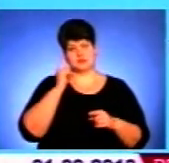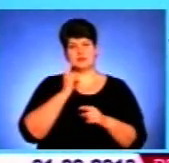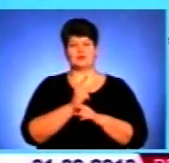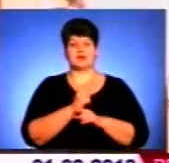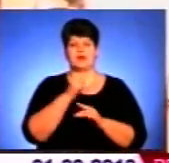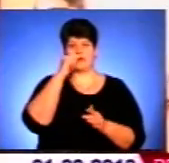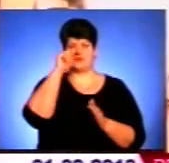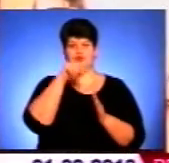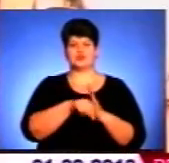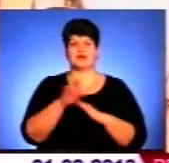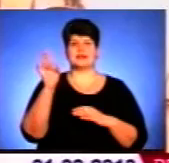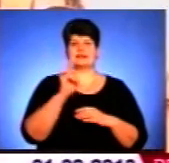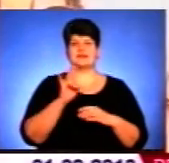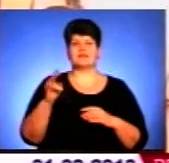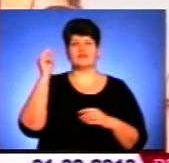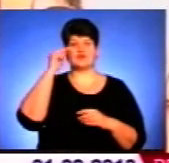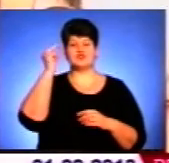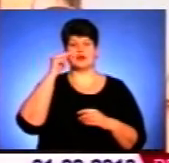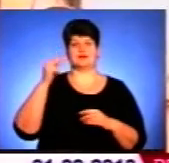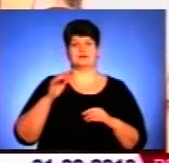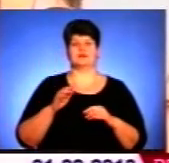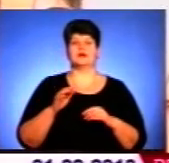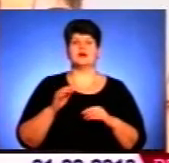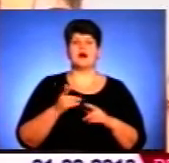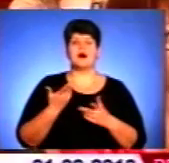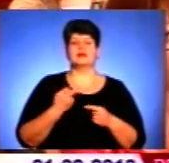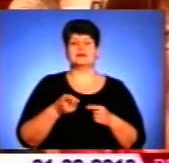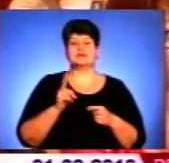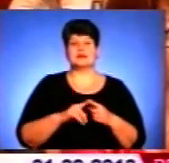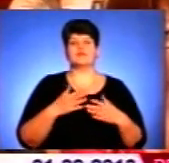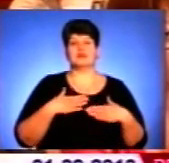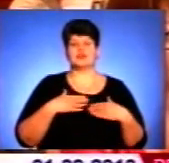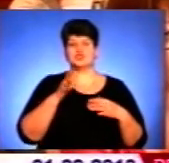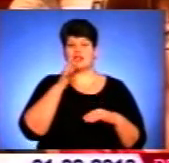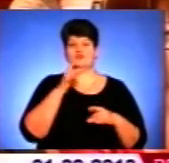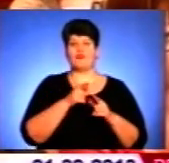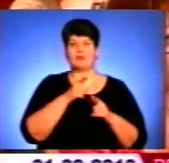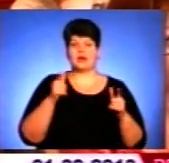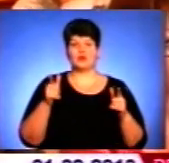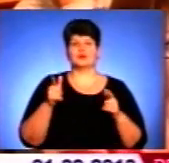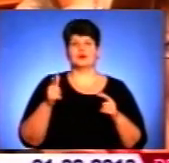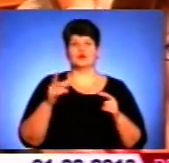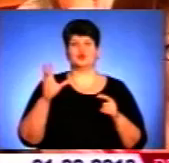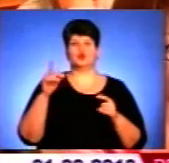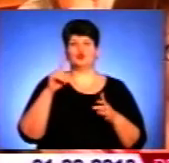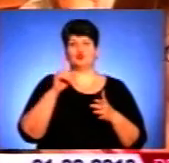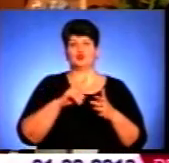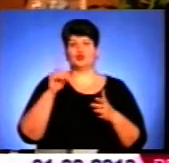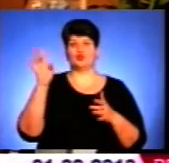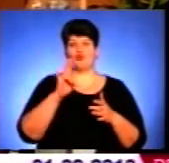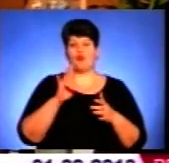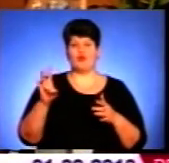навчальний процес. А моральне виховання, кажуть науковці, у наш час період духовної кризи необхідне суспільству.